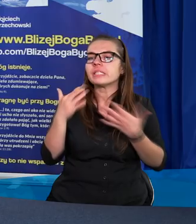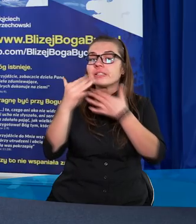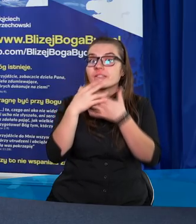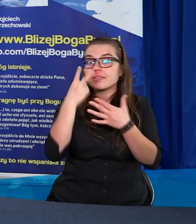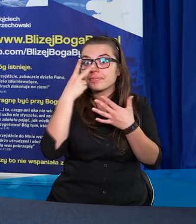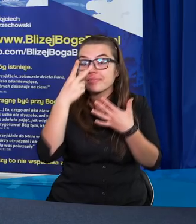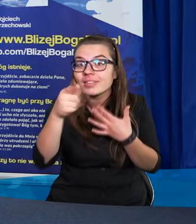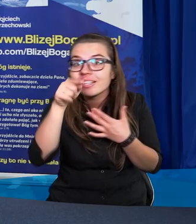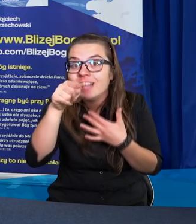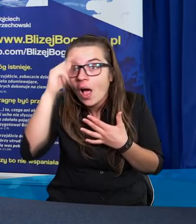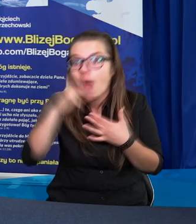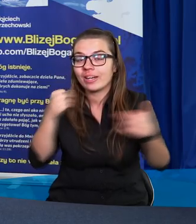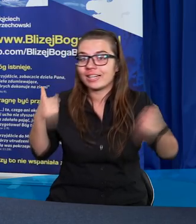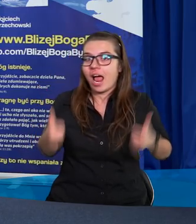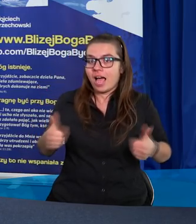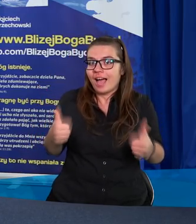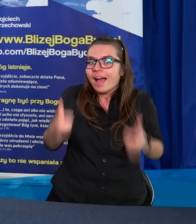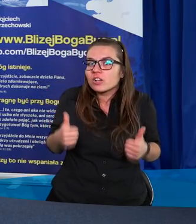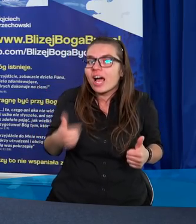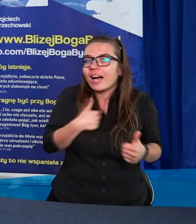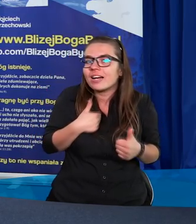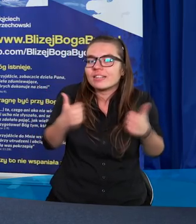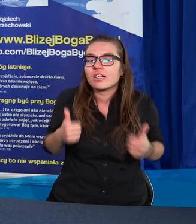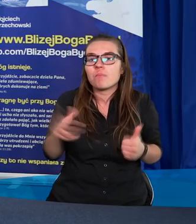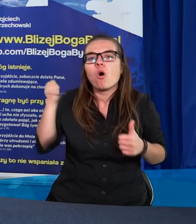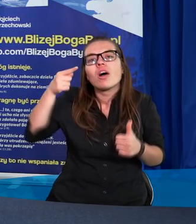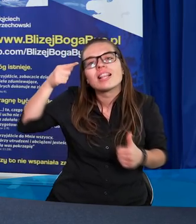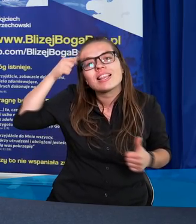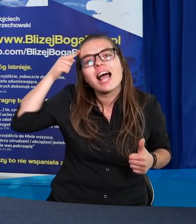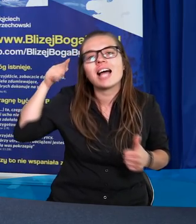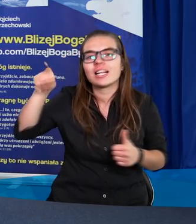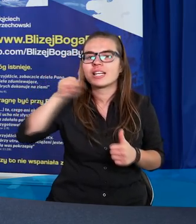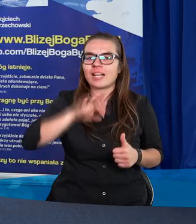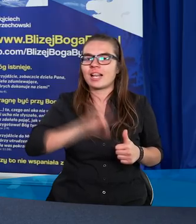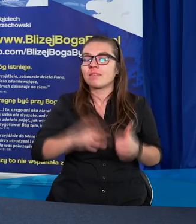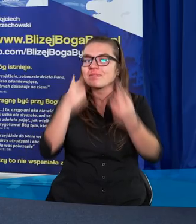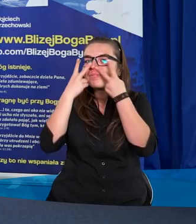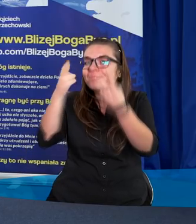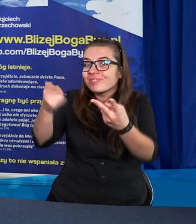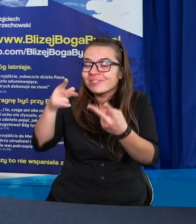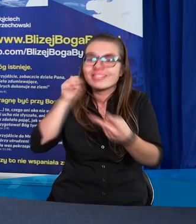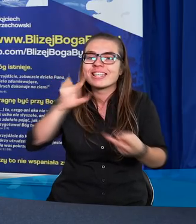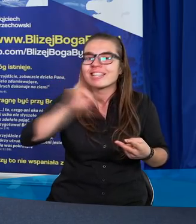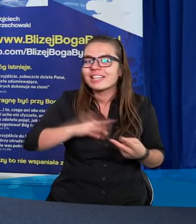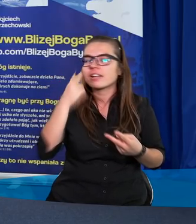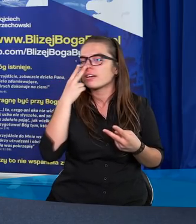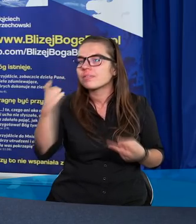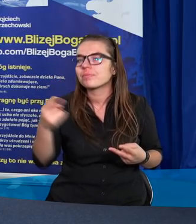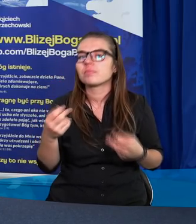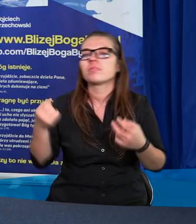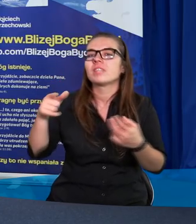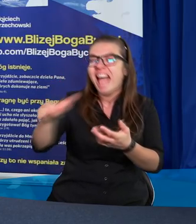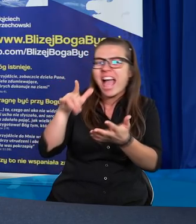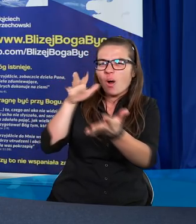ten ojciec tam czeka. Ojciec czeka, bo tęskni za synem. I jak go zobaczył, ojciec zobaczył syna, tego